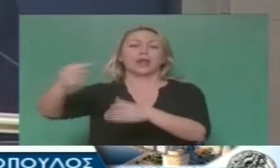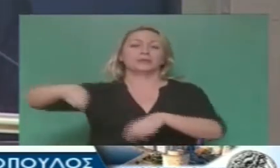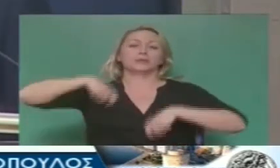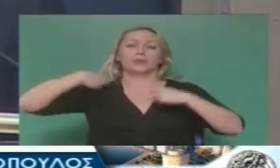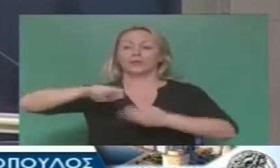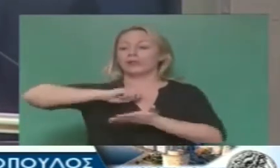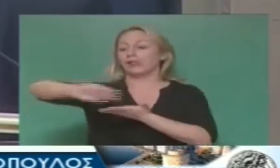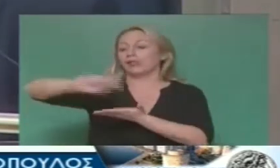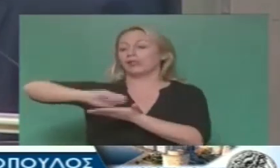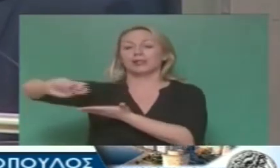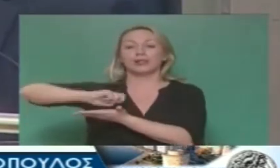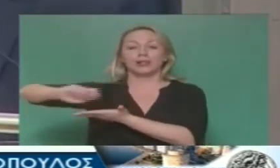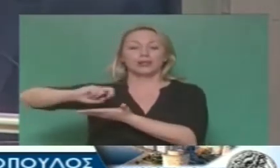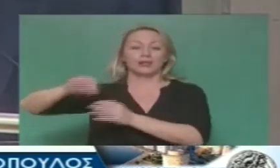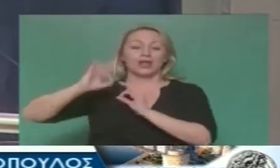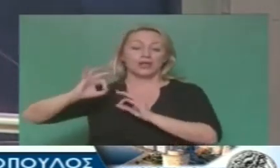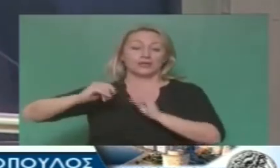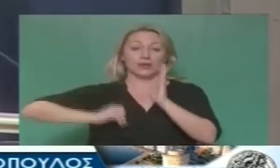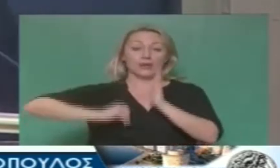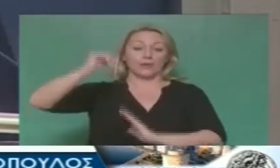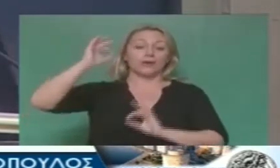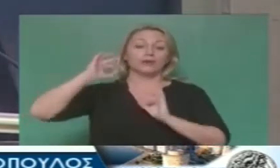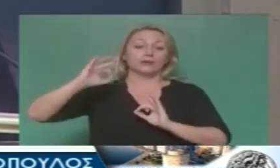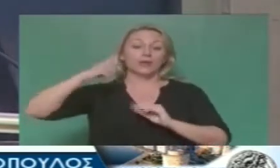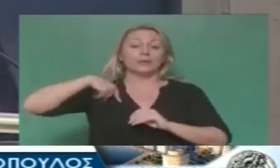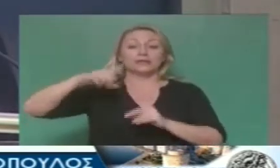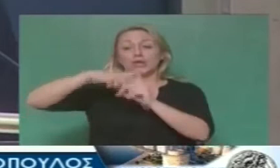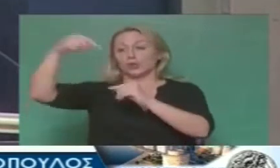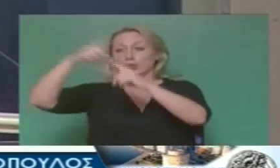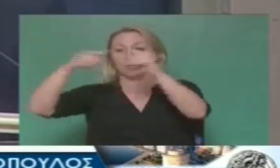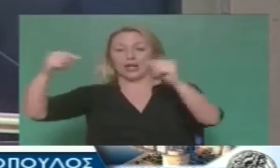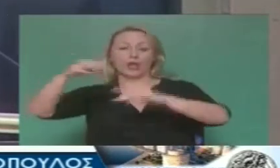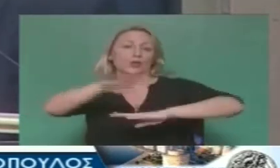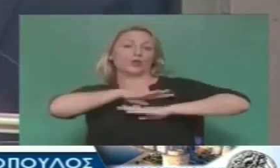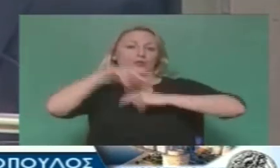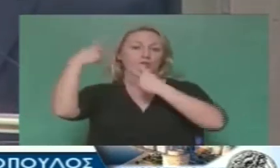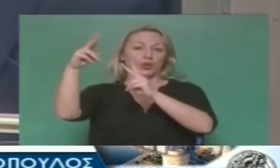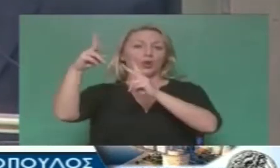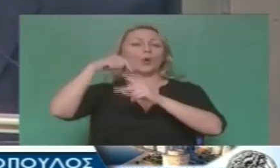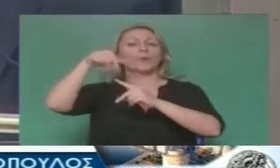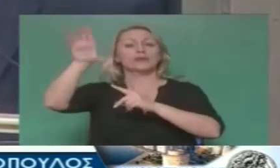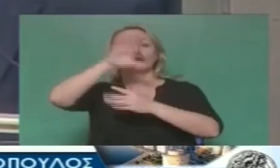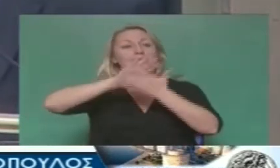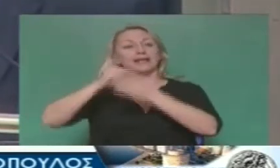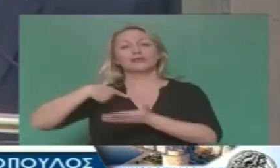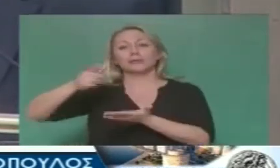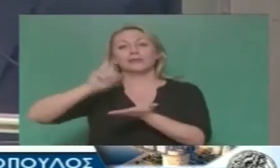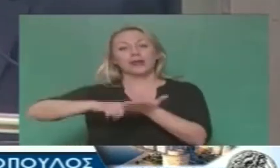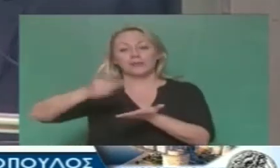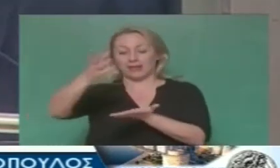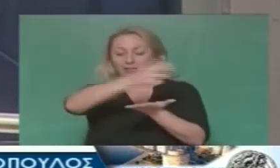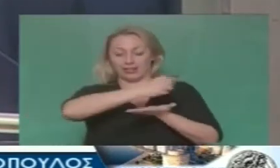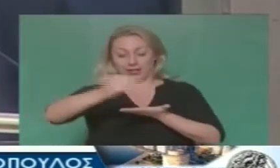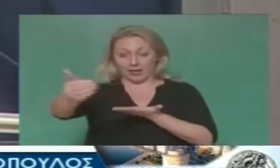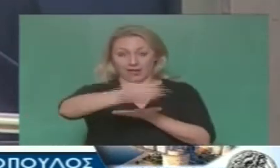βεβαίως της κορονίδας του συστήματός μας του ΝΑΤΟ, των δολοφόνων του ΝΑΤΟ, της Ευρωπαϊκής Ένωσης κτλ. Να